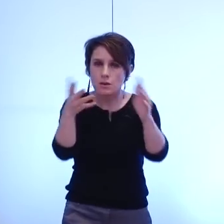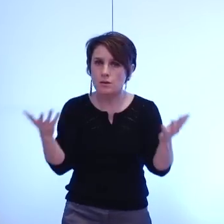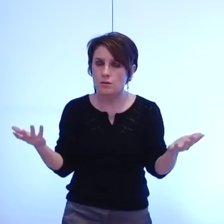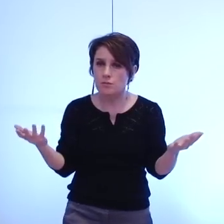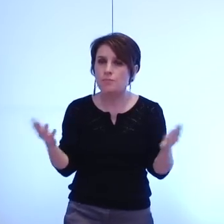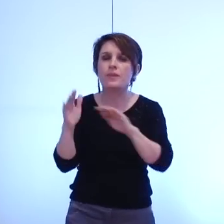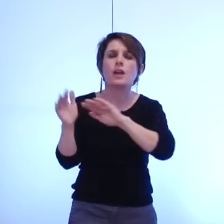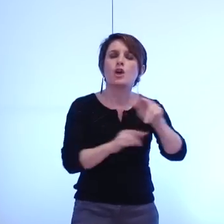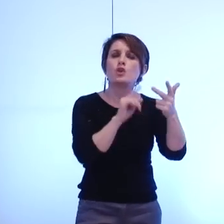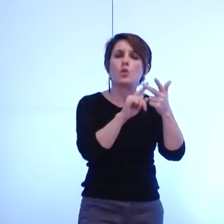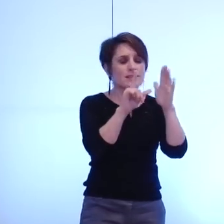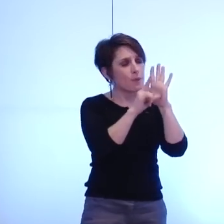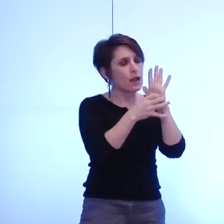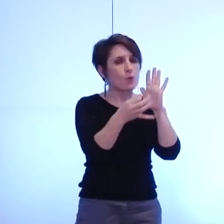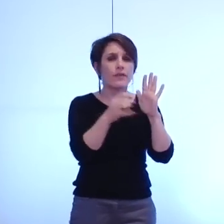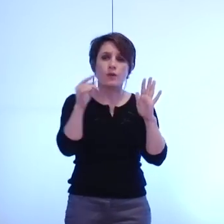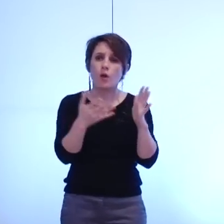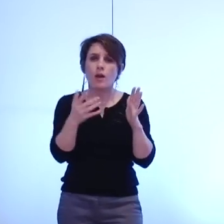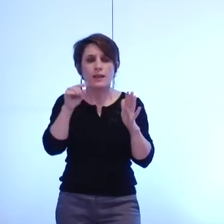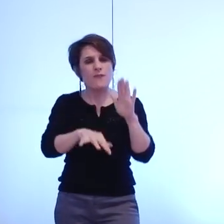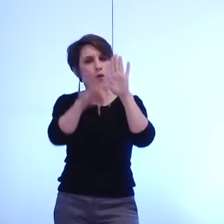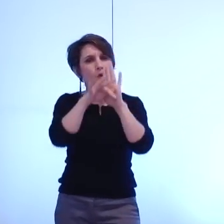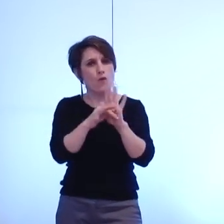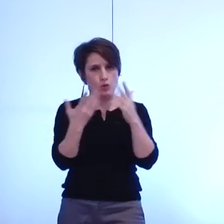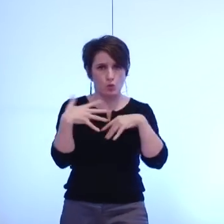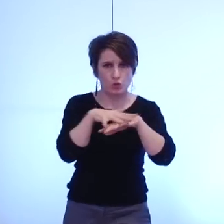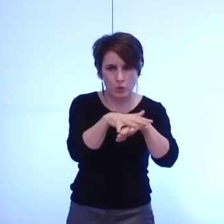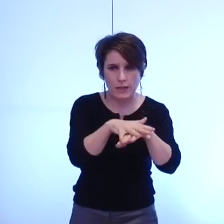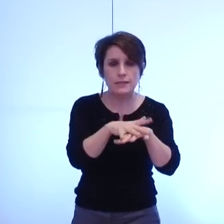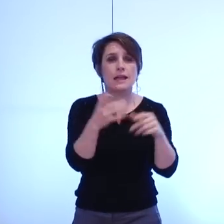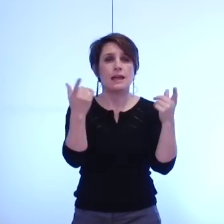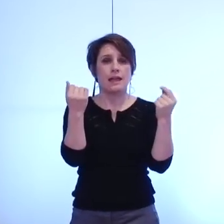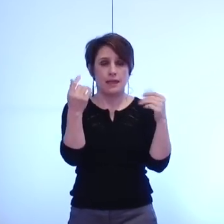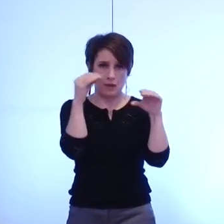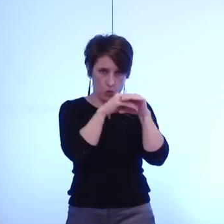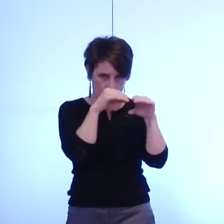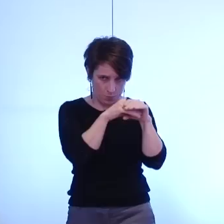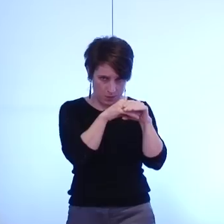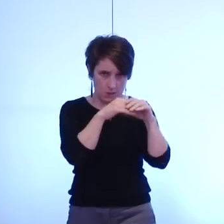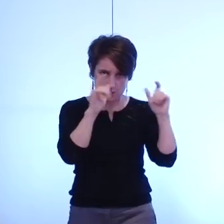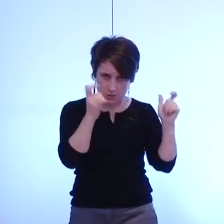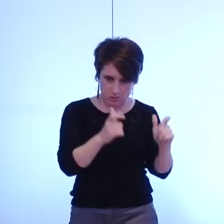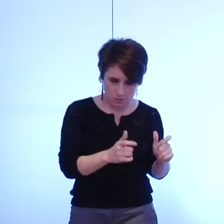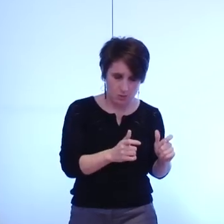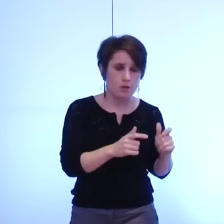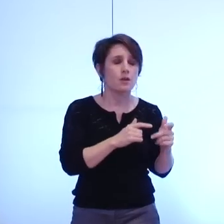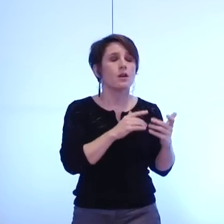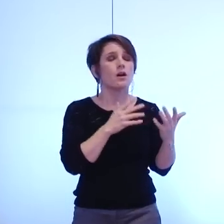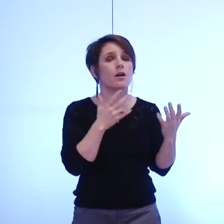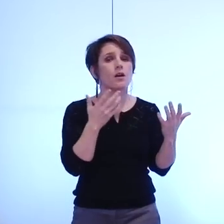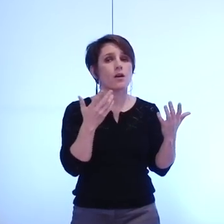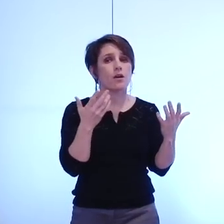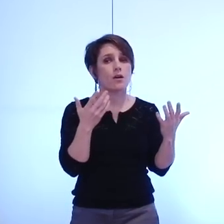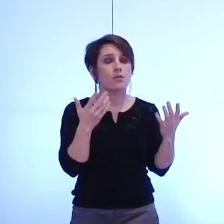troisièmement mutualiser les fonctions réaliser des économies d'échelle devant se traduire bien sûr